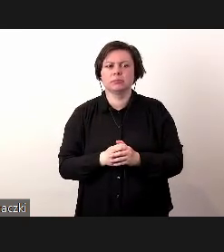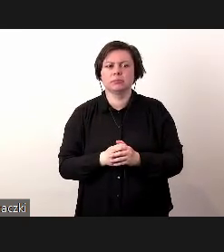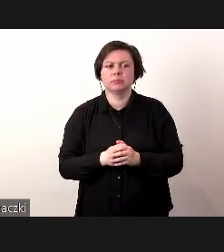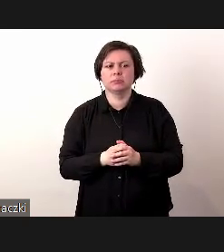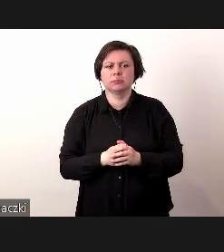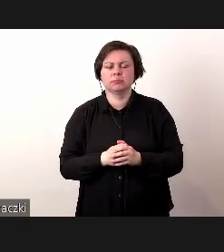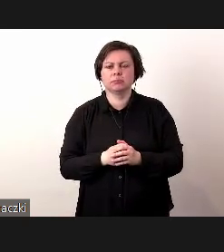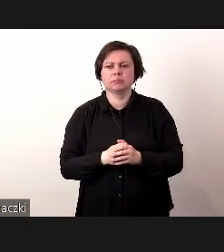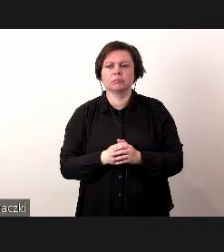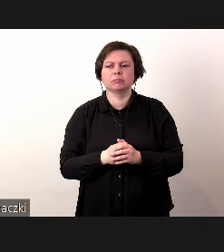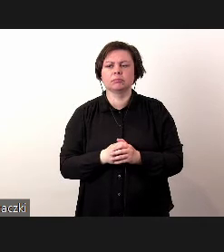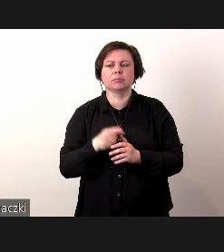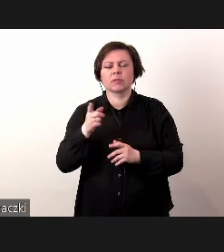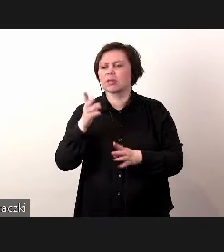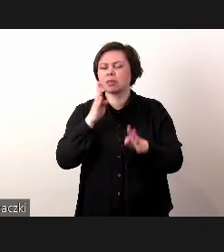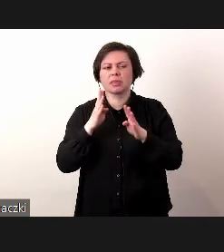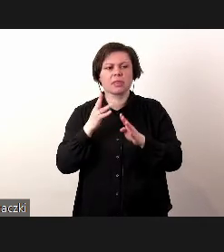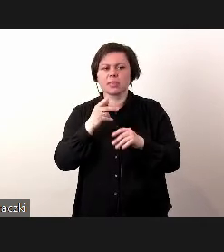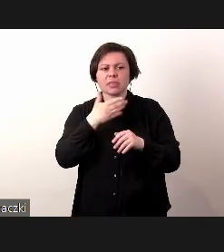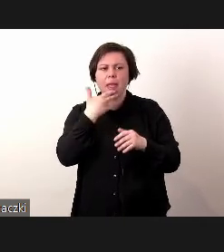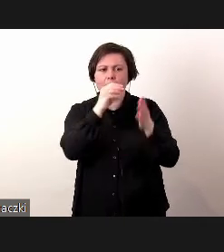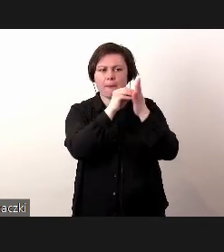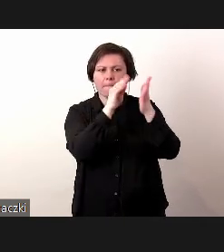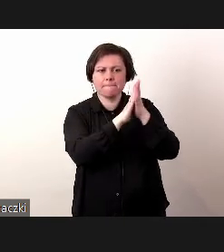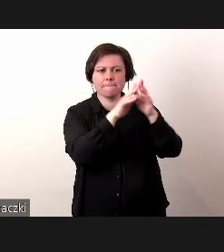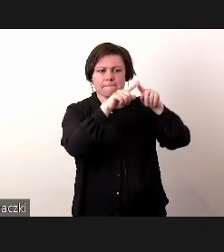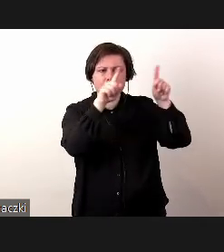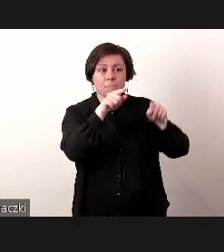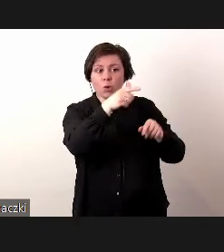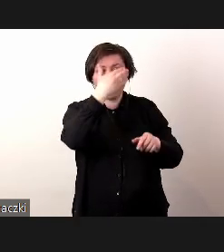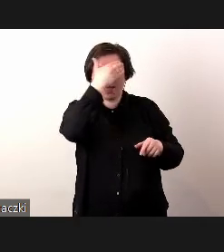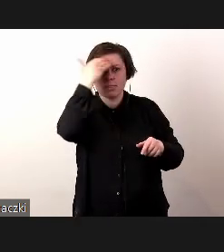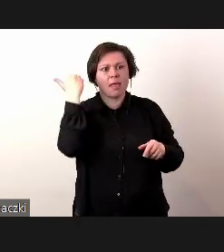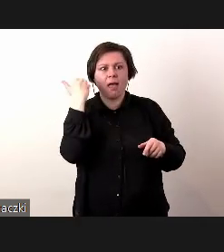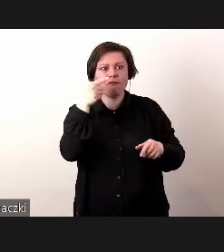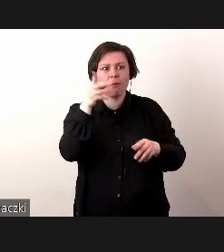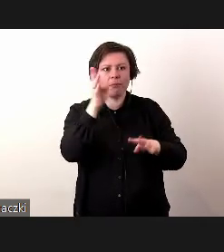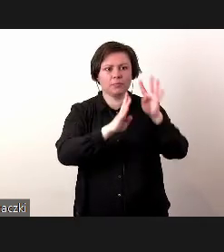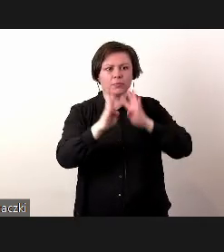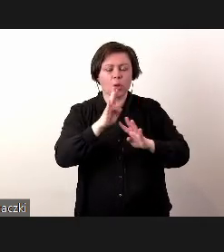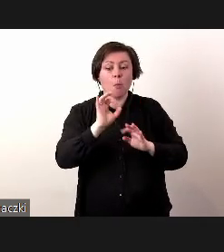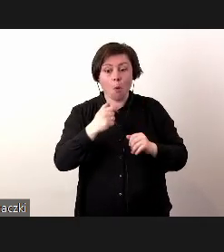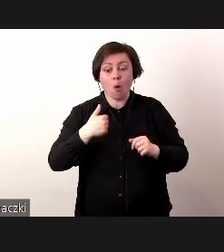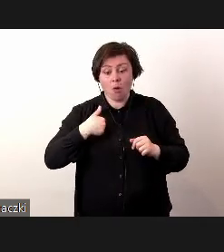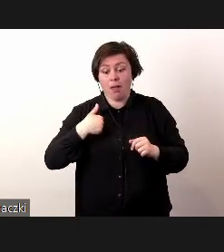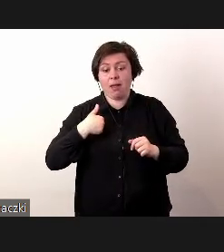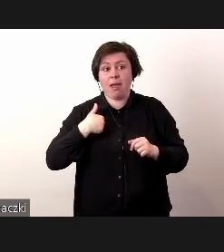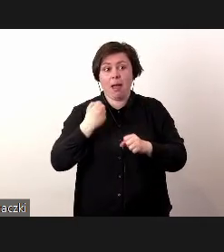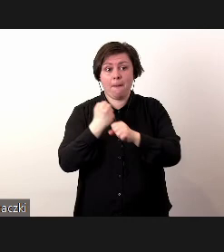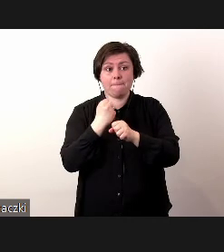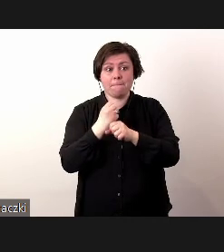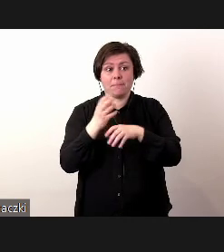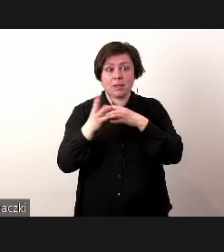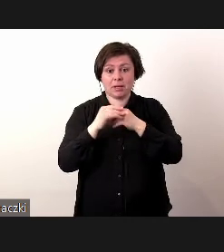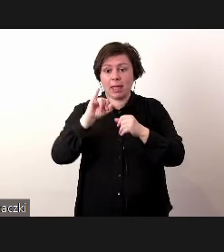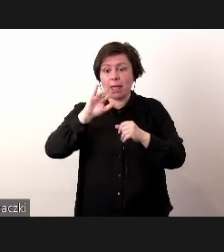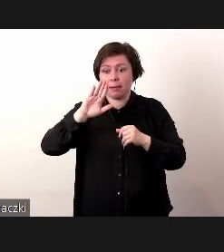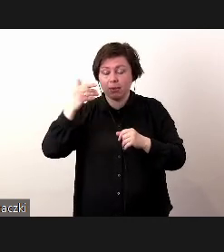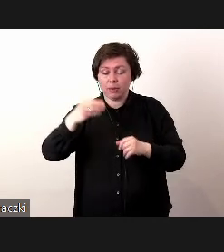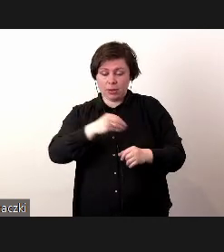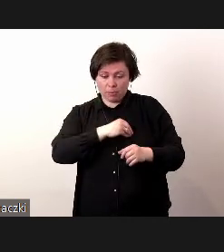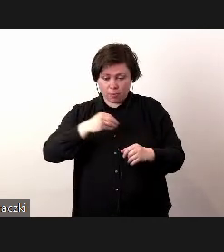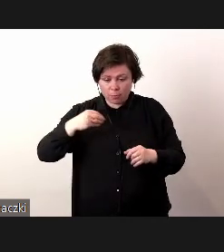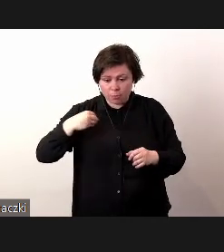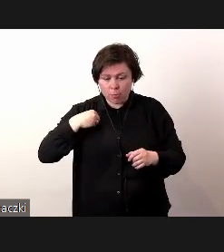mówiąc nie są tutaj wymienieni, bo ja o tych klientach nie wiem. Dlatego, że ja szczerze mówiąc pracuję z IBM Polska,